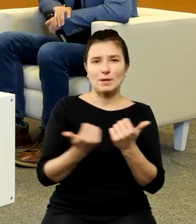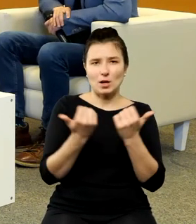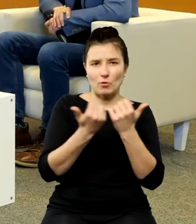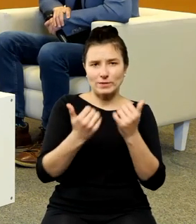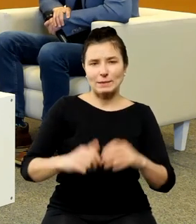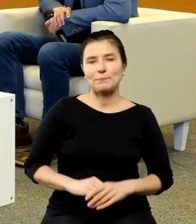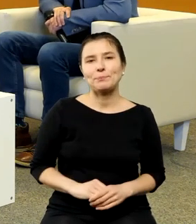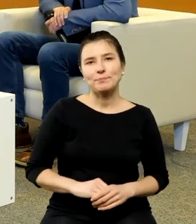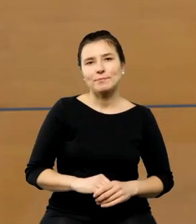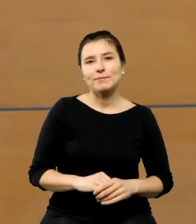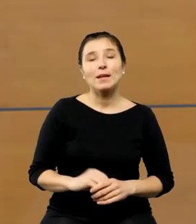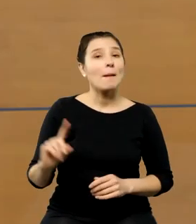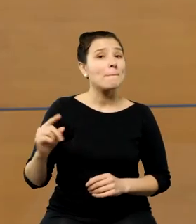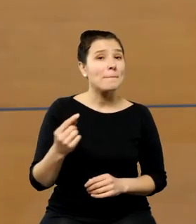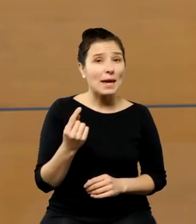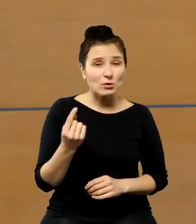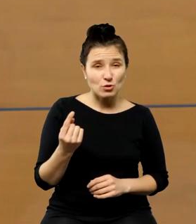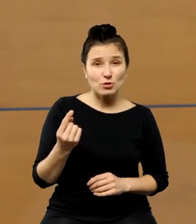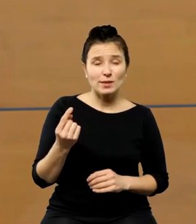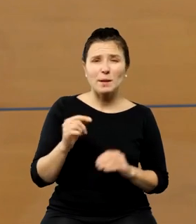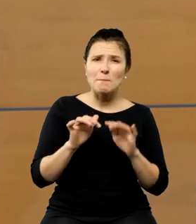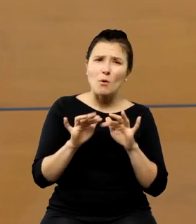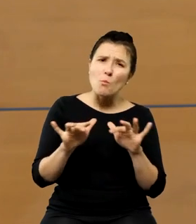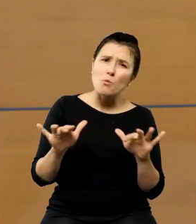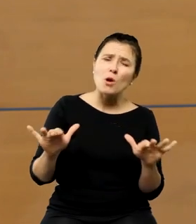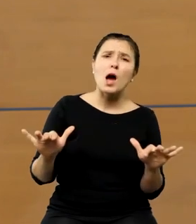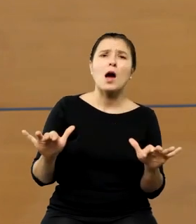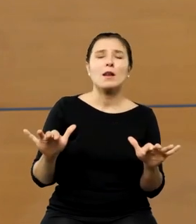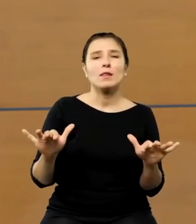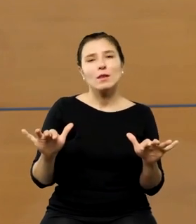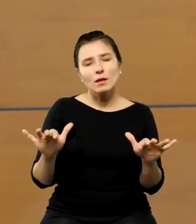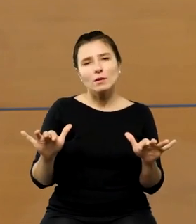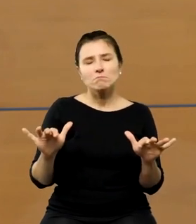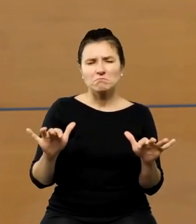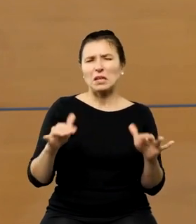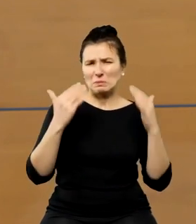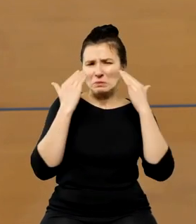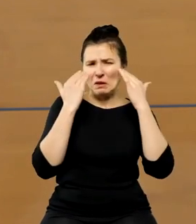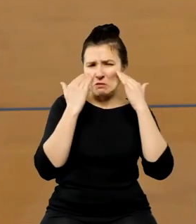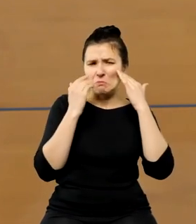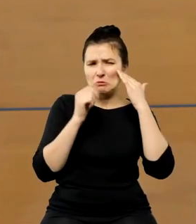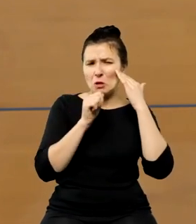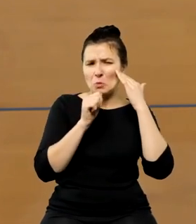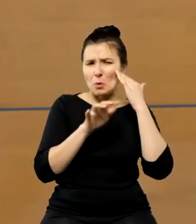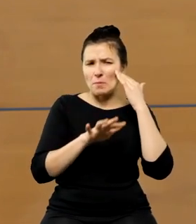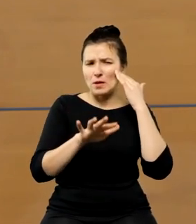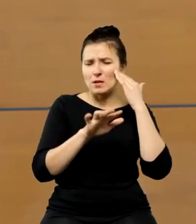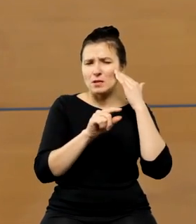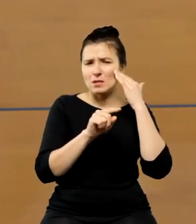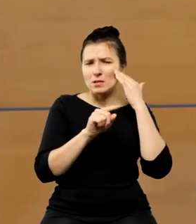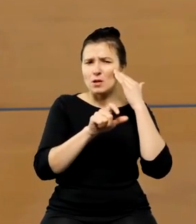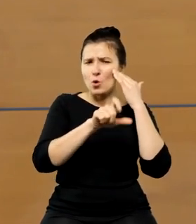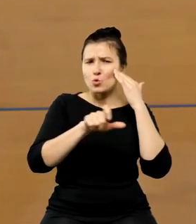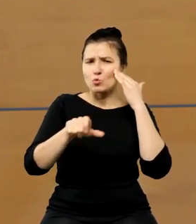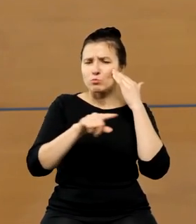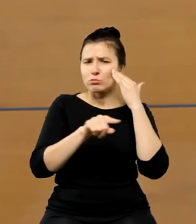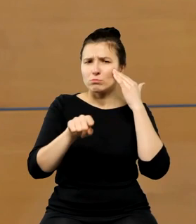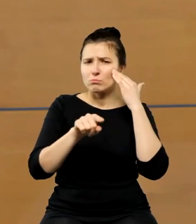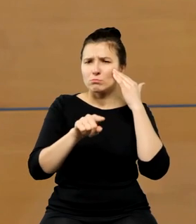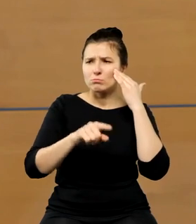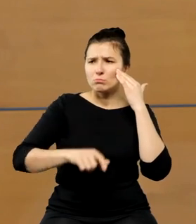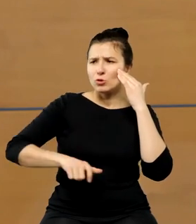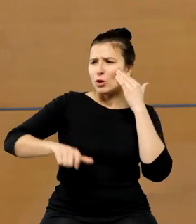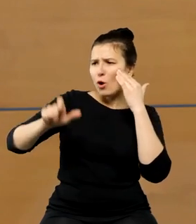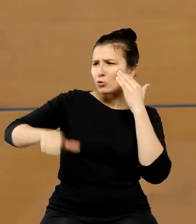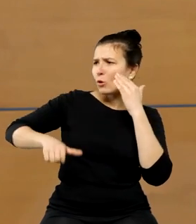pierwszym takim powszechnym w świadomości europejskiej mocnym wejściem Mikołaja